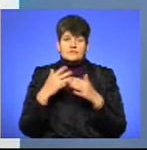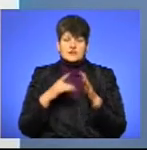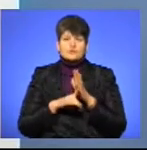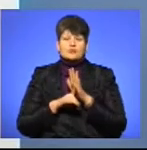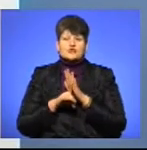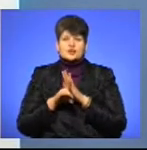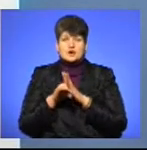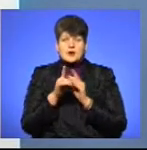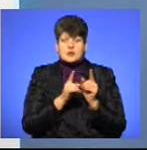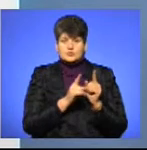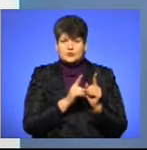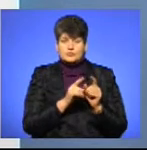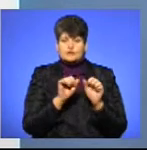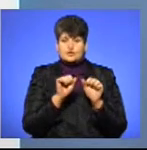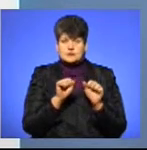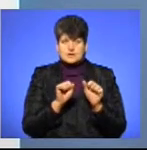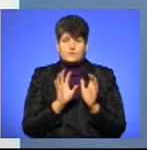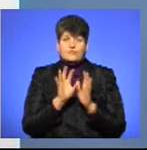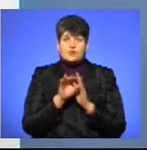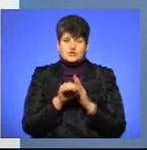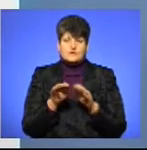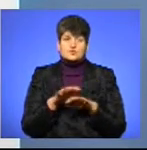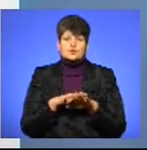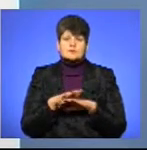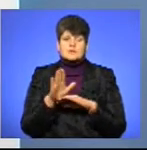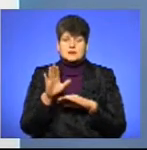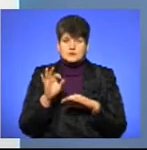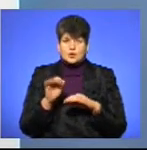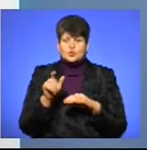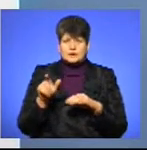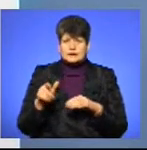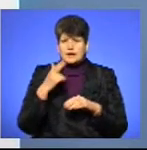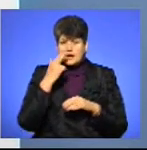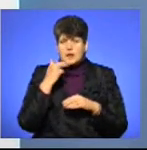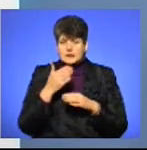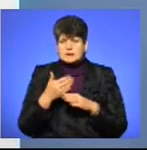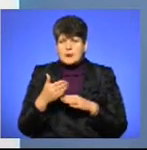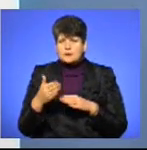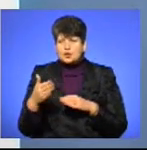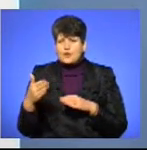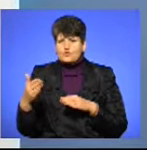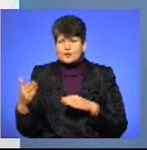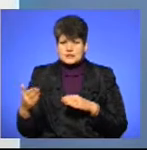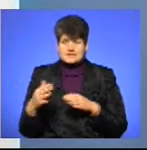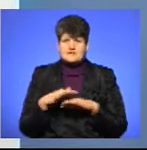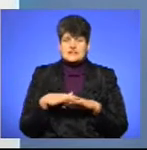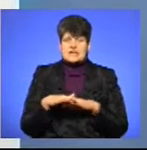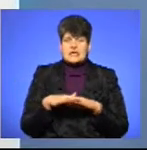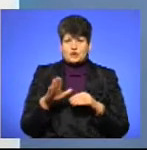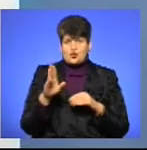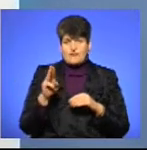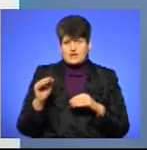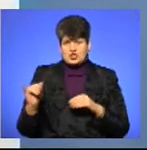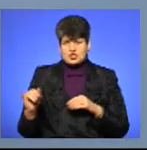початку, від можливості входження в суспільство, дитина адаптовується в середовищі